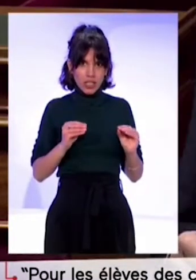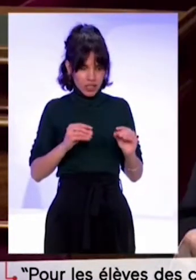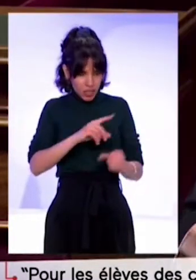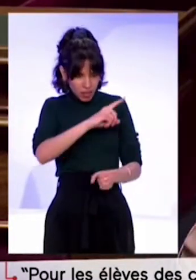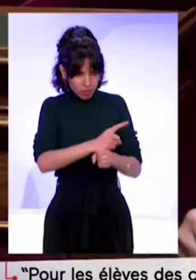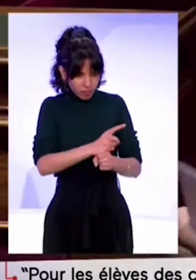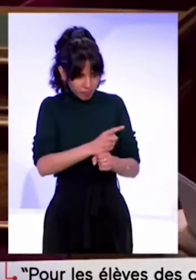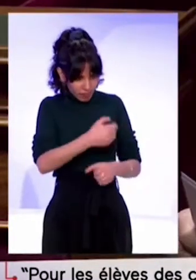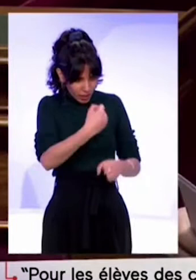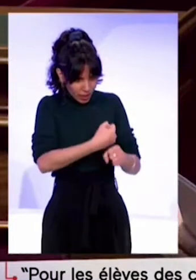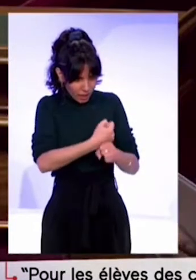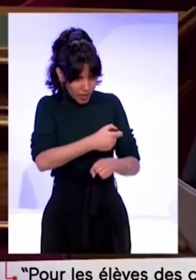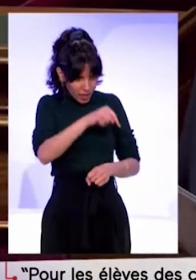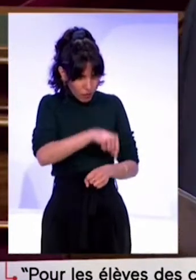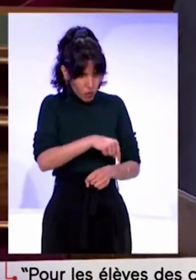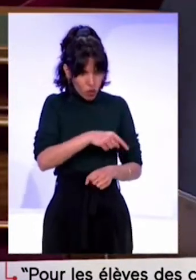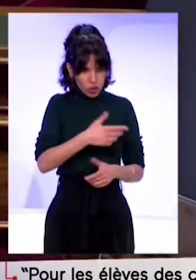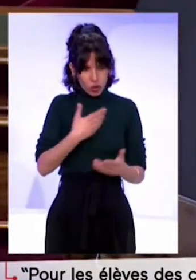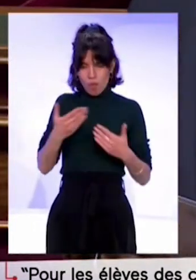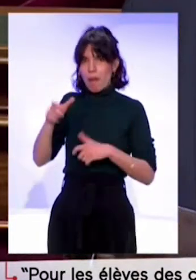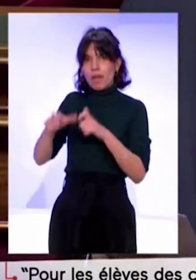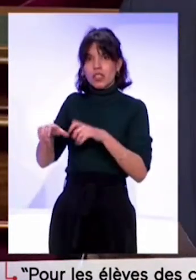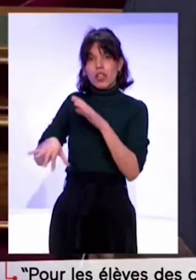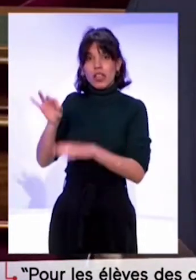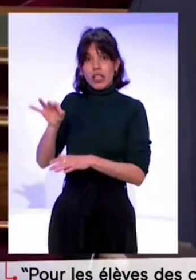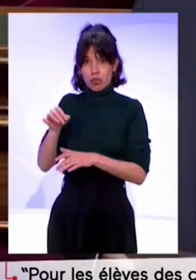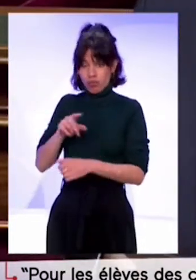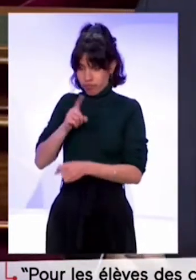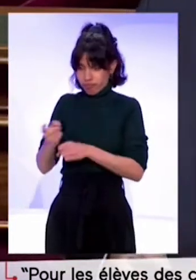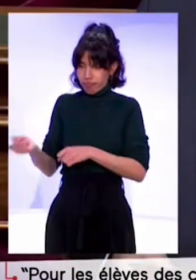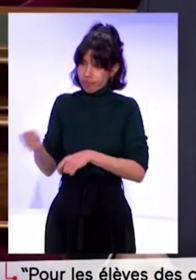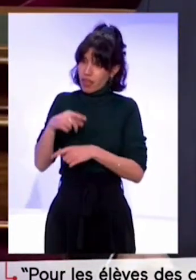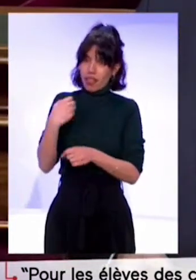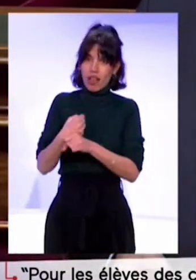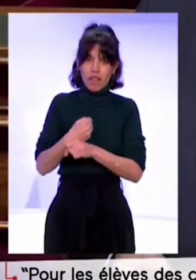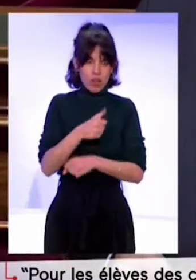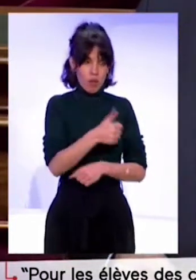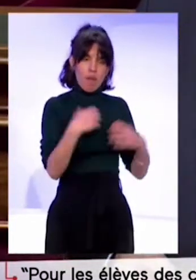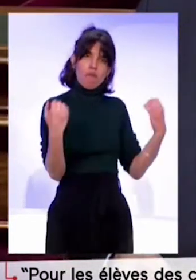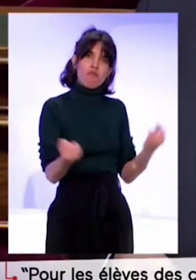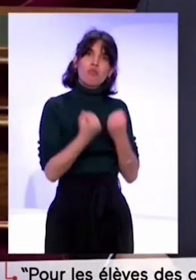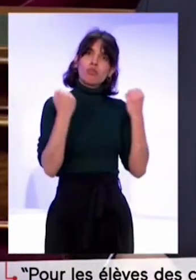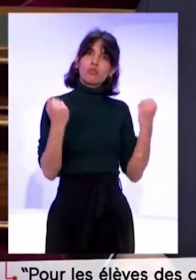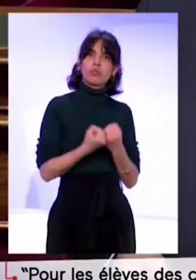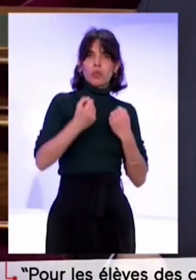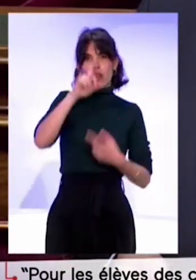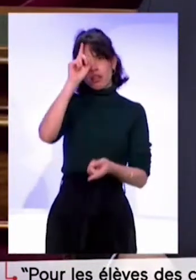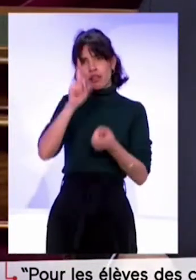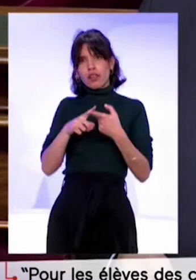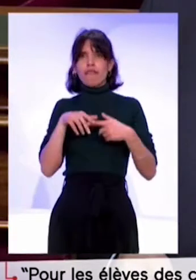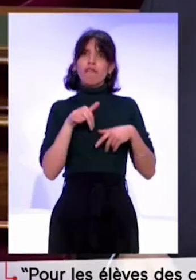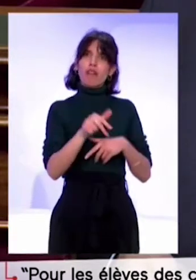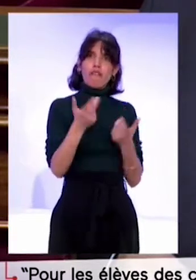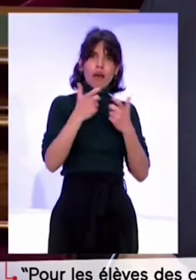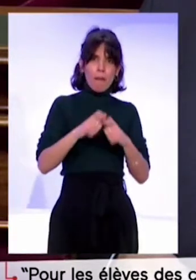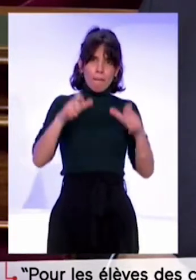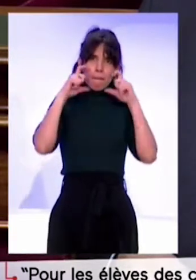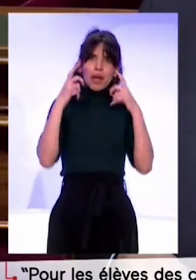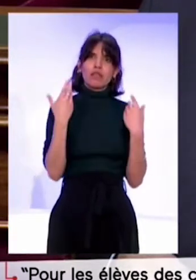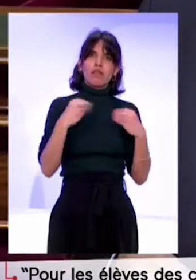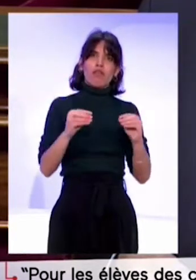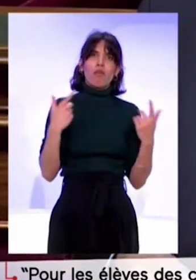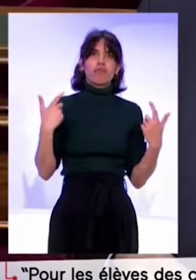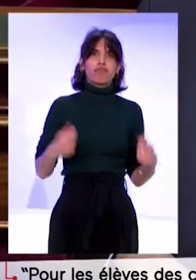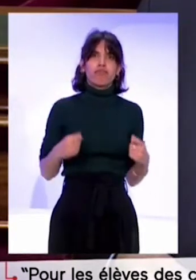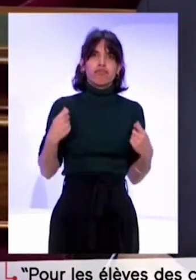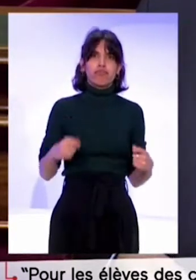à certains élus, puisse faire des publicités pour indiquer qu'elle peut vendre prochainement de nombreux masques